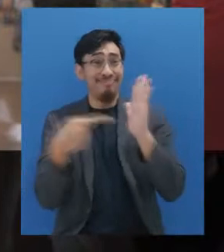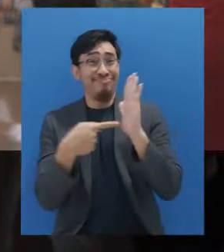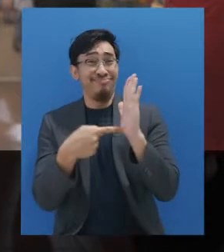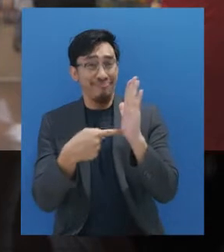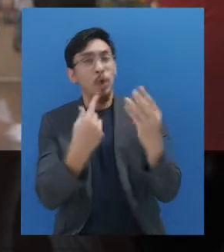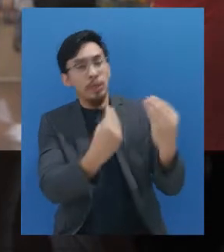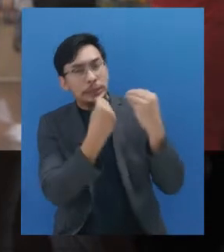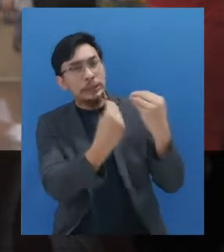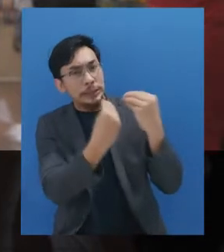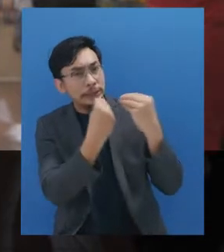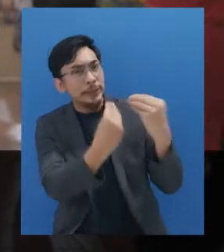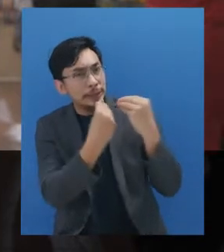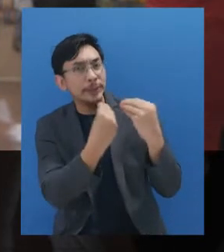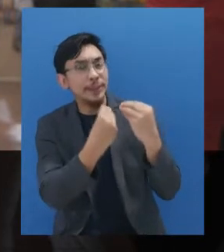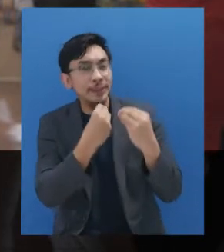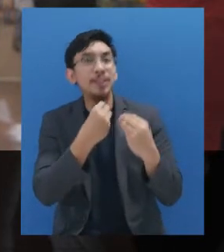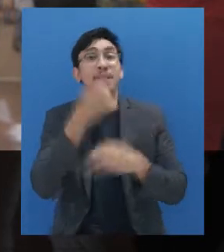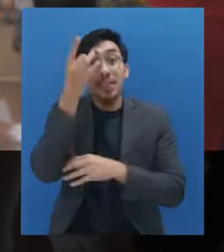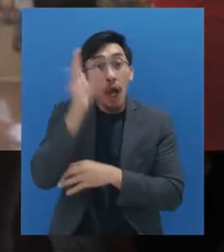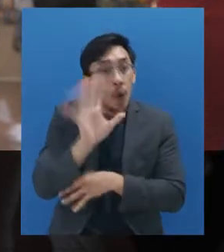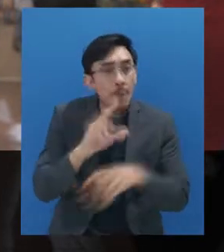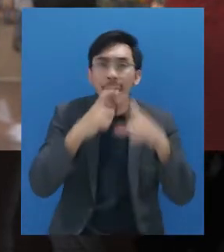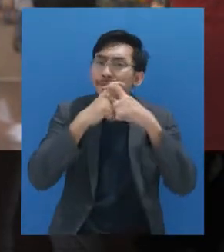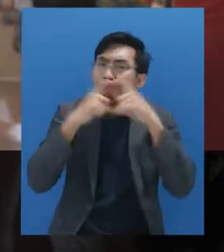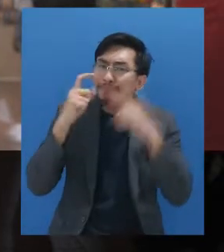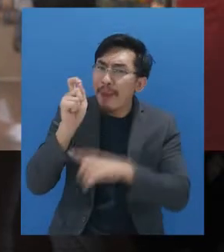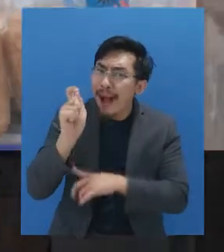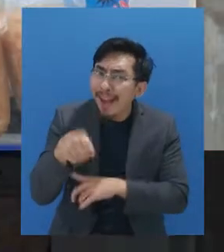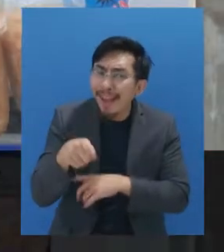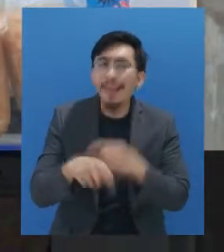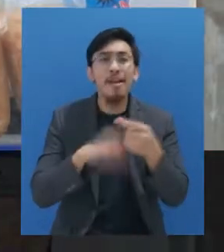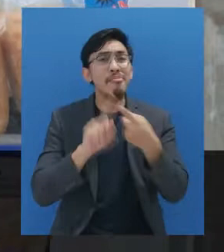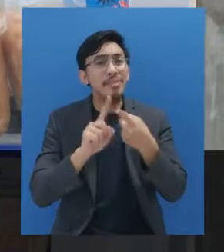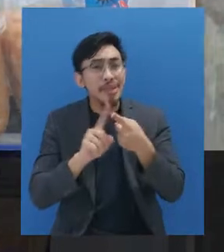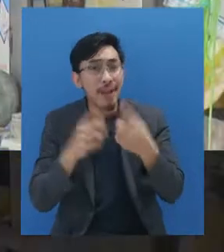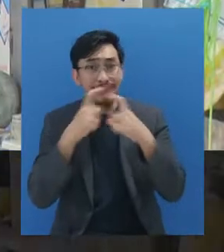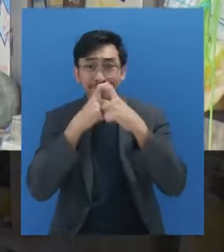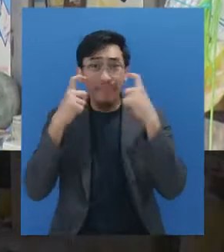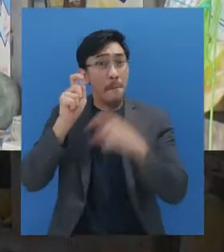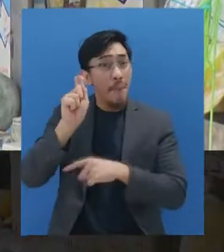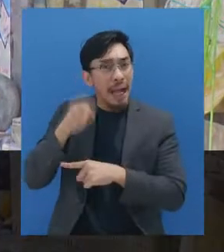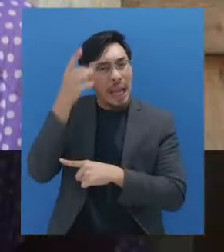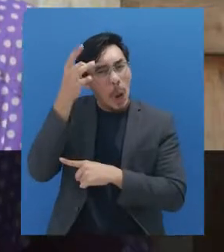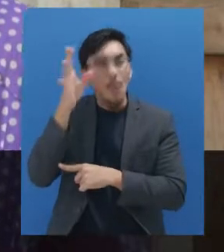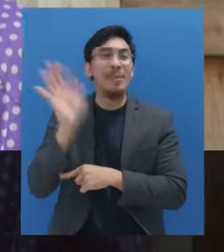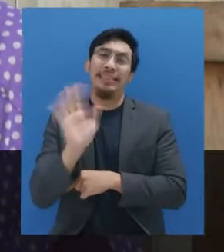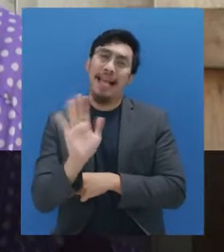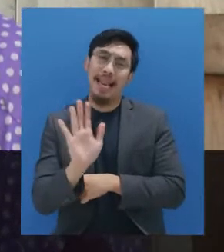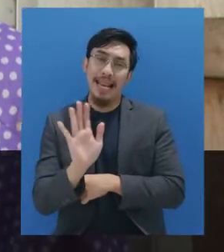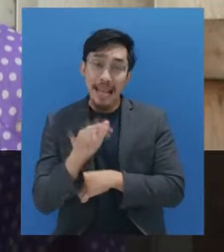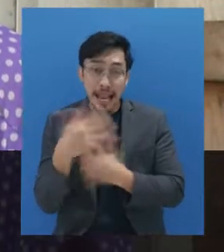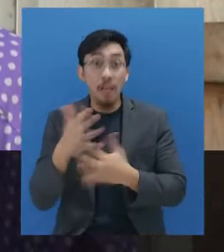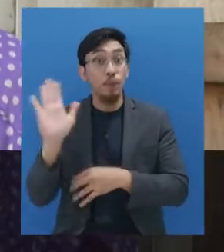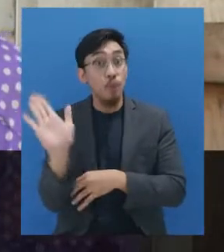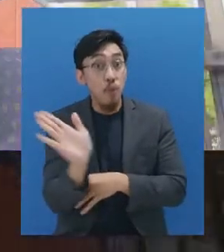memberi pelajaran ini jangan lupa. Memakai masker. Pertama, ini tidak pernah lupa semua.